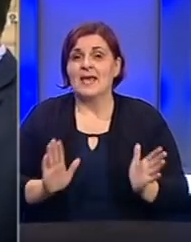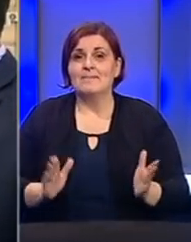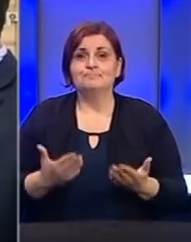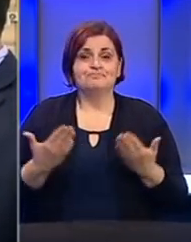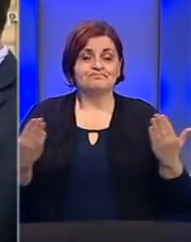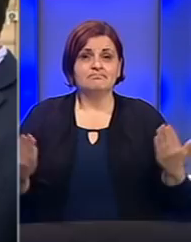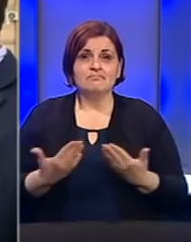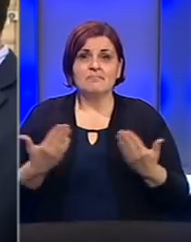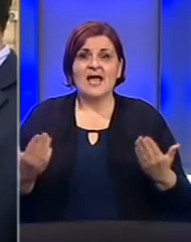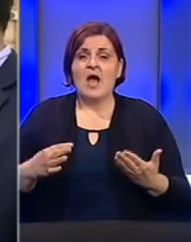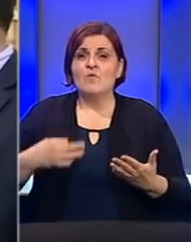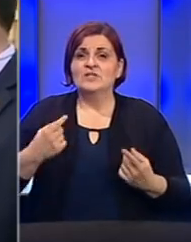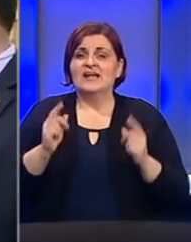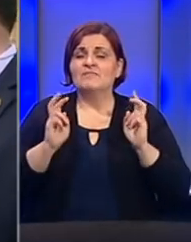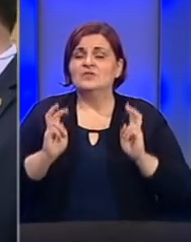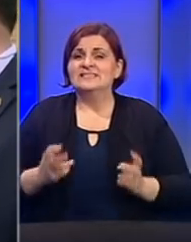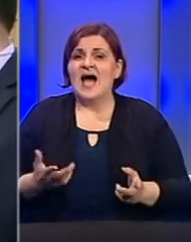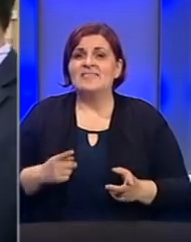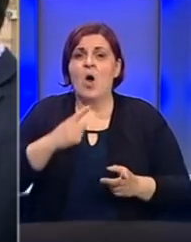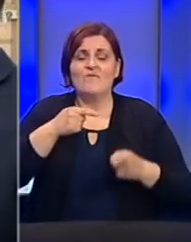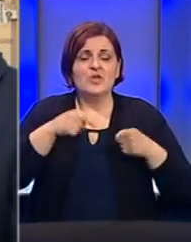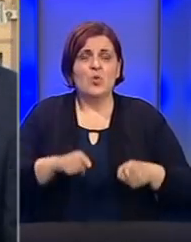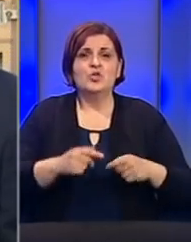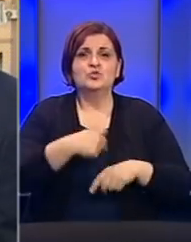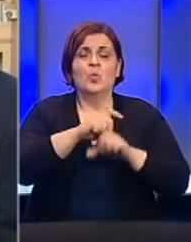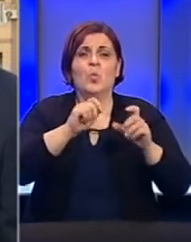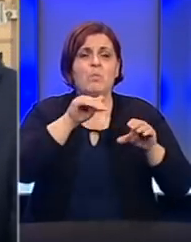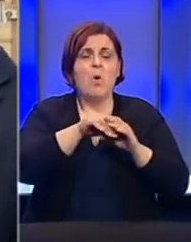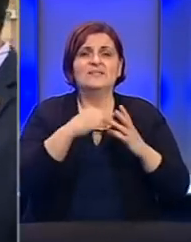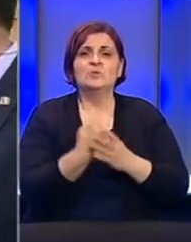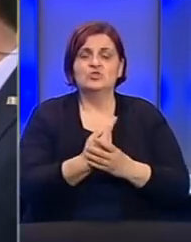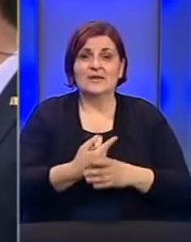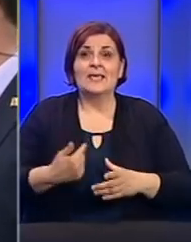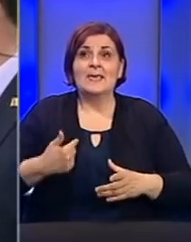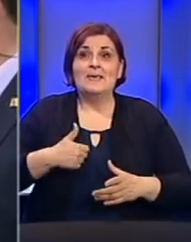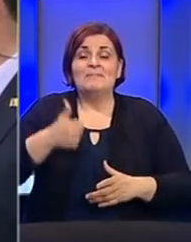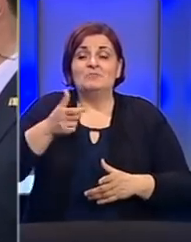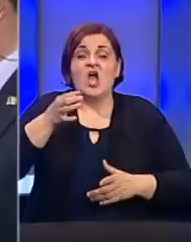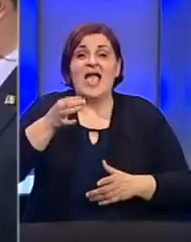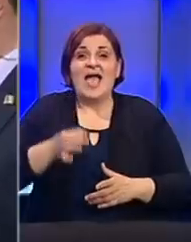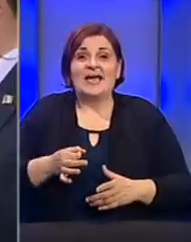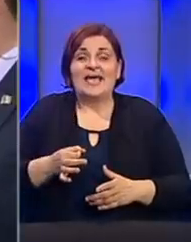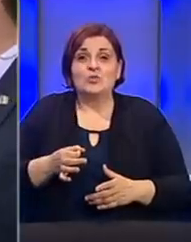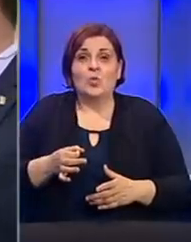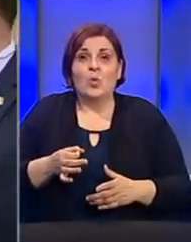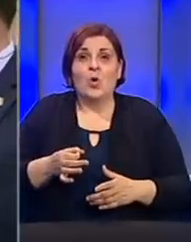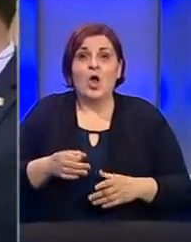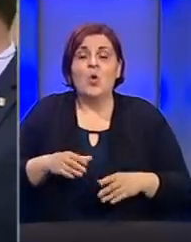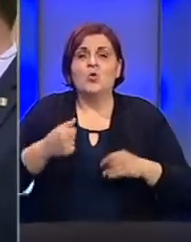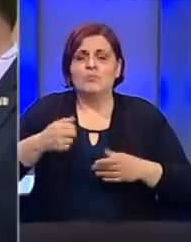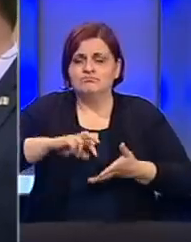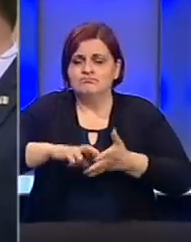Kakvog su zdravstvenog stanja pacijenti smješteni u izolatori u kantonalnu bolnicu Zeniče? Mi smo jedan od kantona koji je pripremio tu